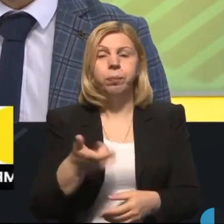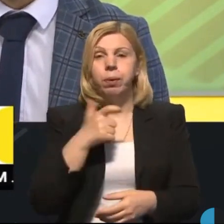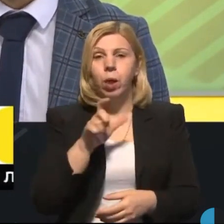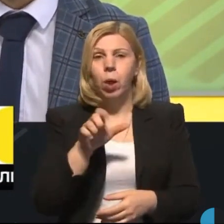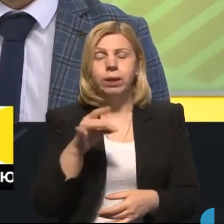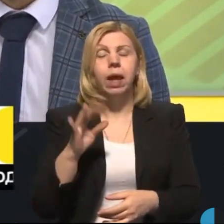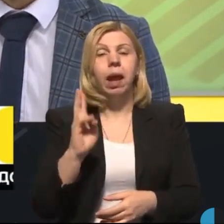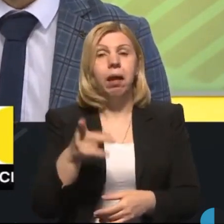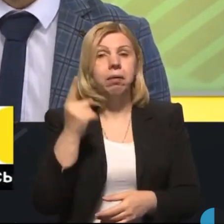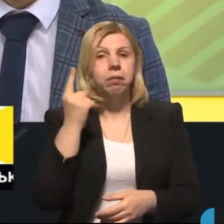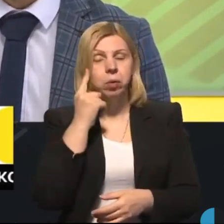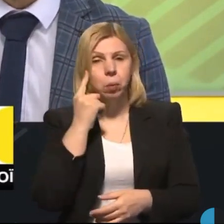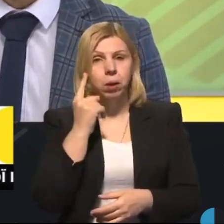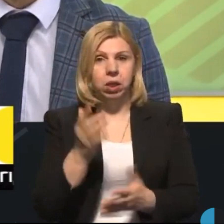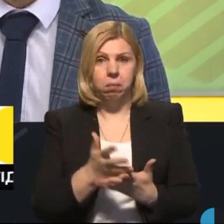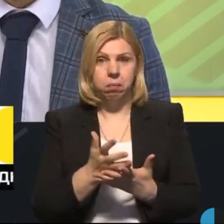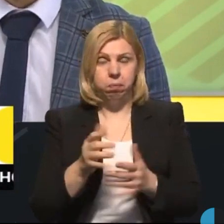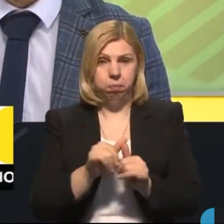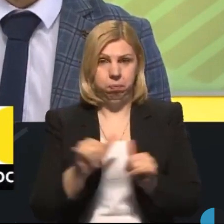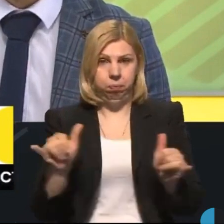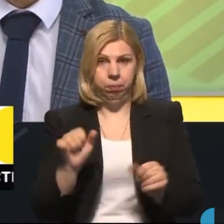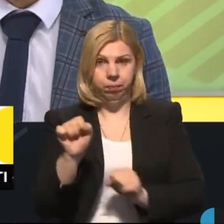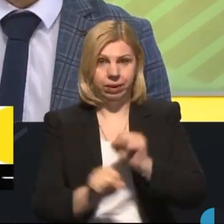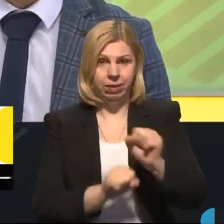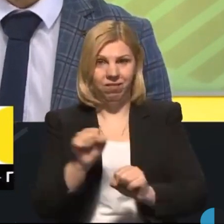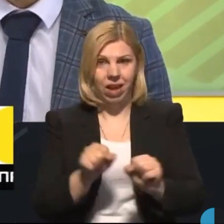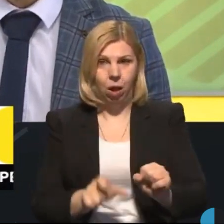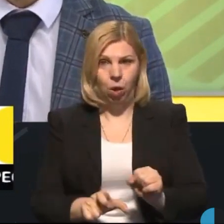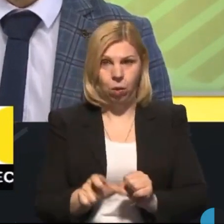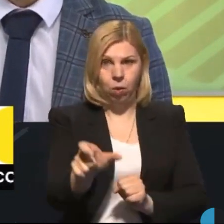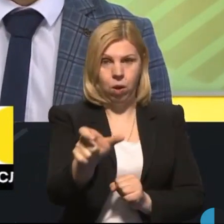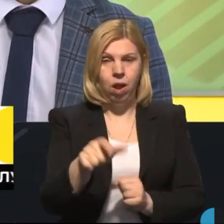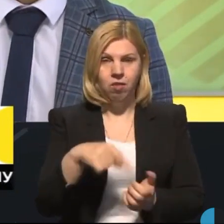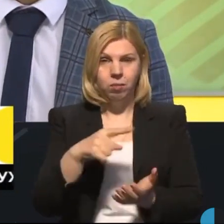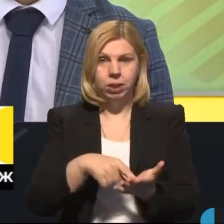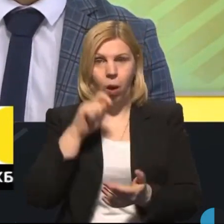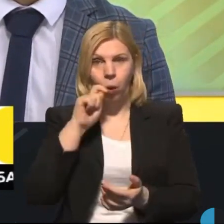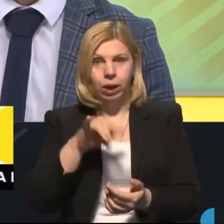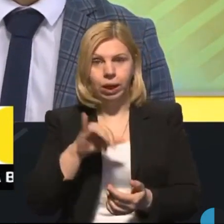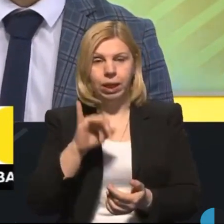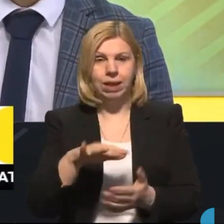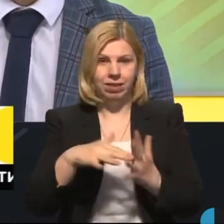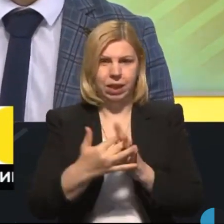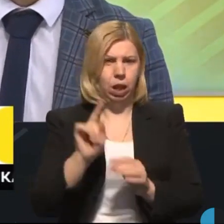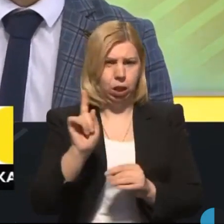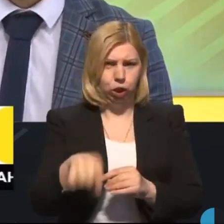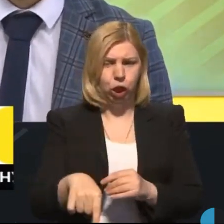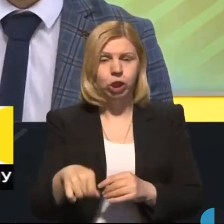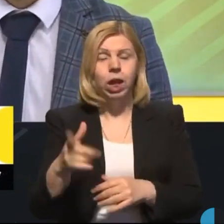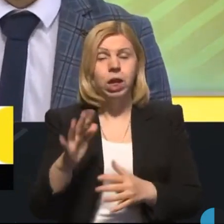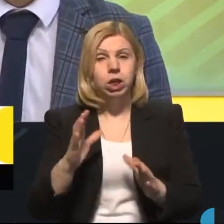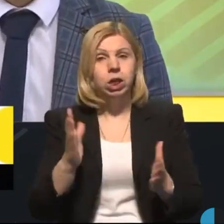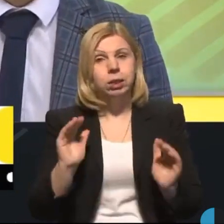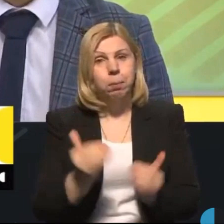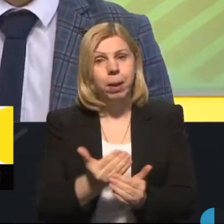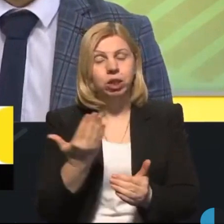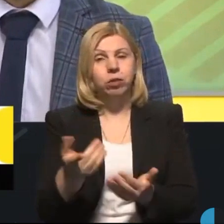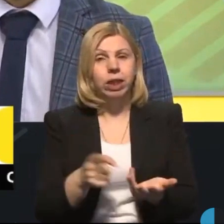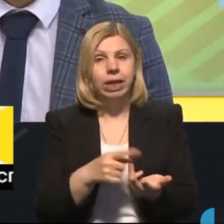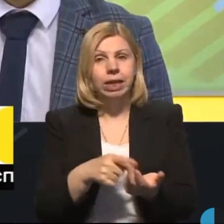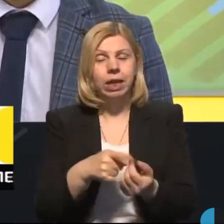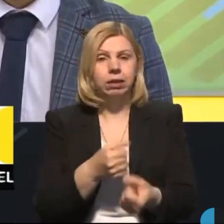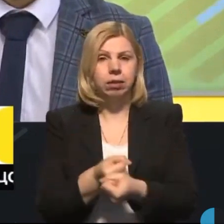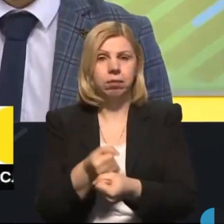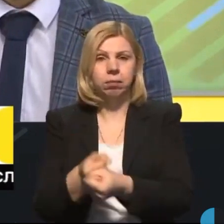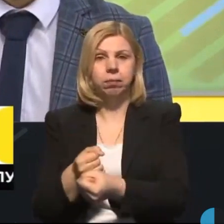Олексій, як ви гадаєте, чи збільшення велоінфраструктури в містах України та і в селах теж, чи зменшило би воно кількість